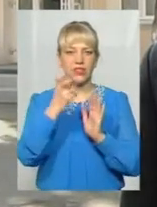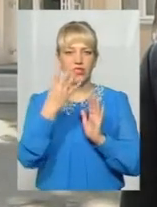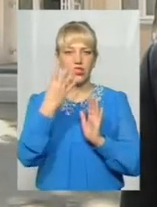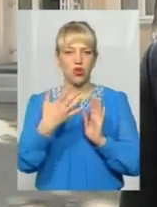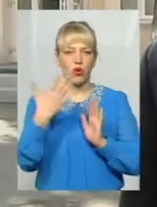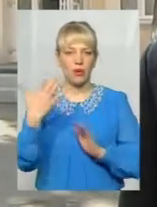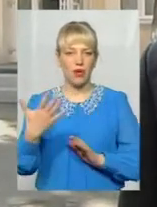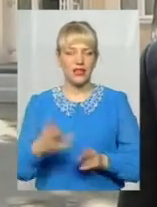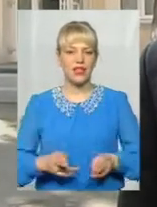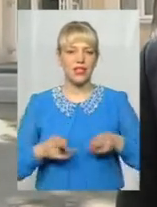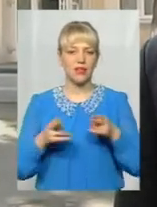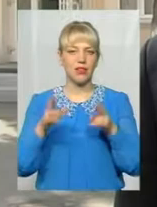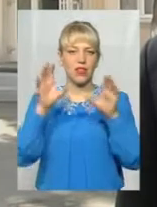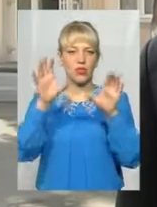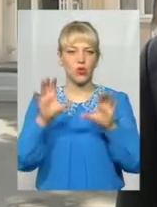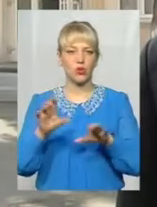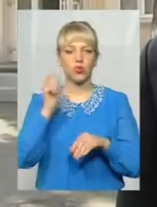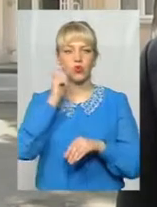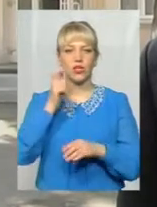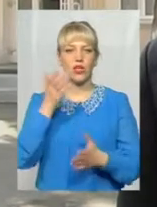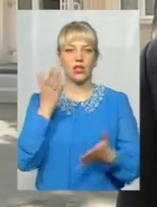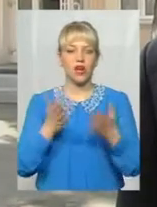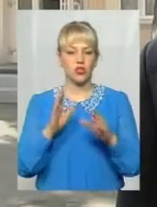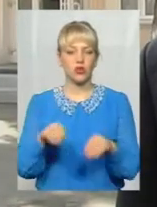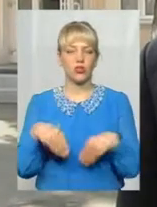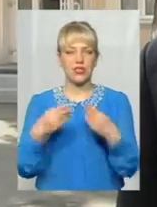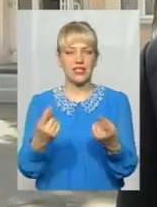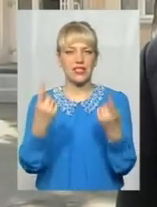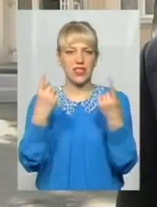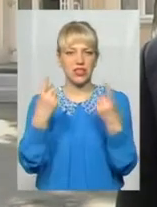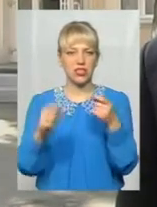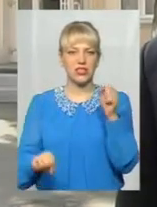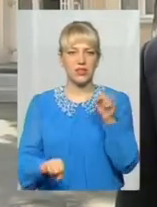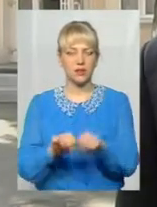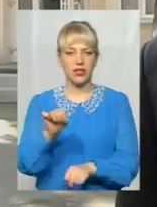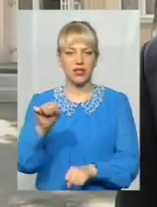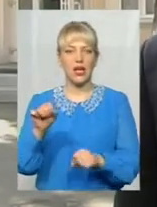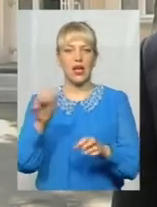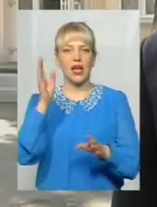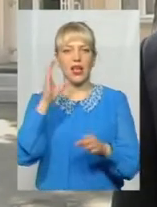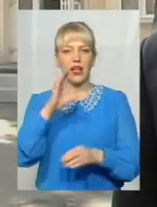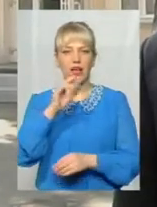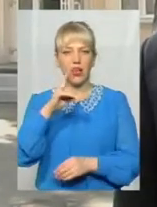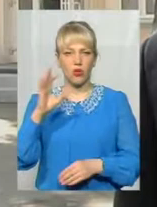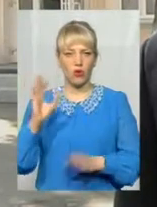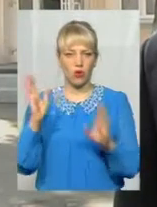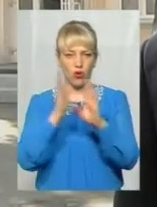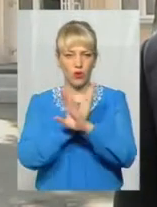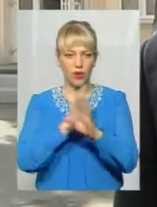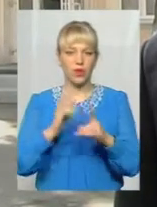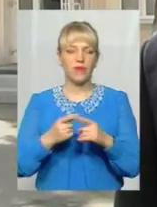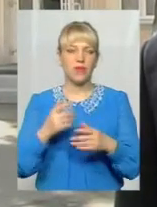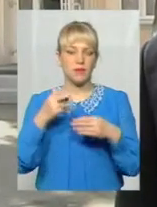Кримінального кодексу України. В разі нанесення значних збитків на околишню породну середовищу передбачена